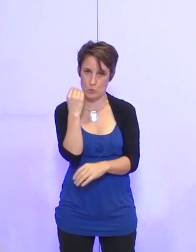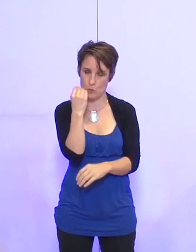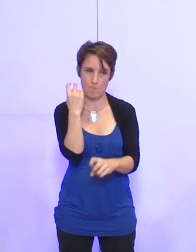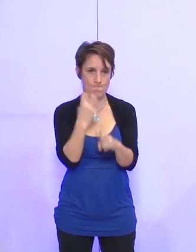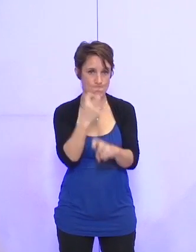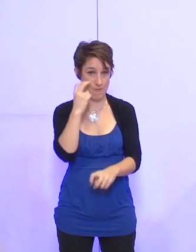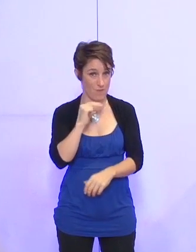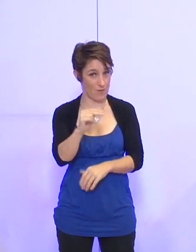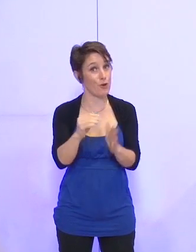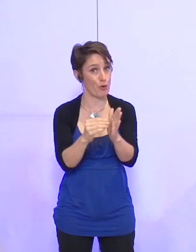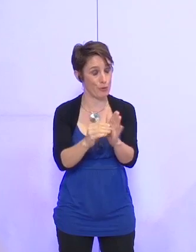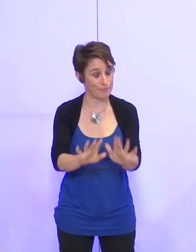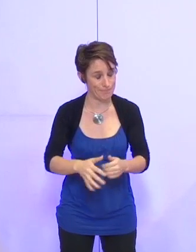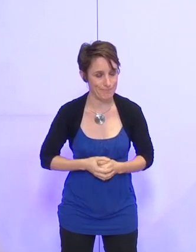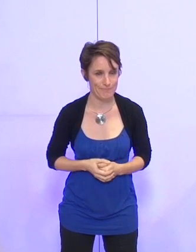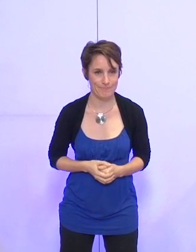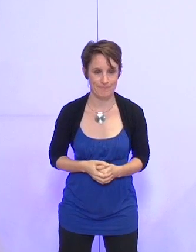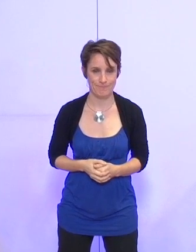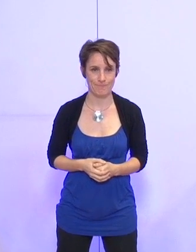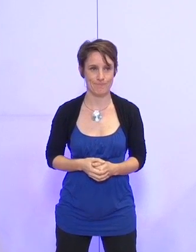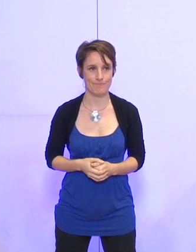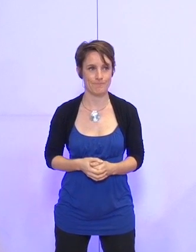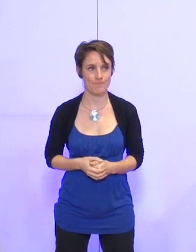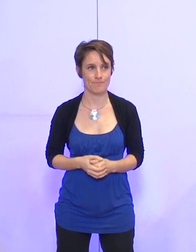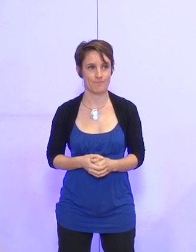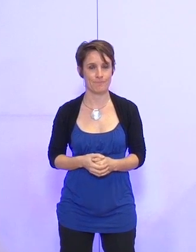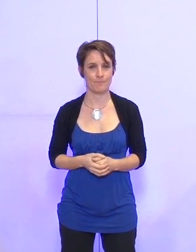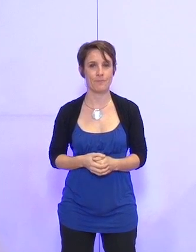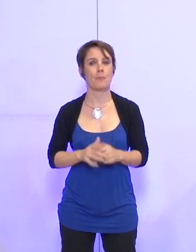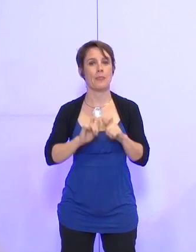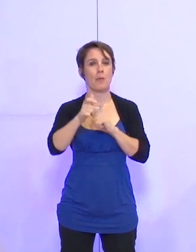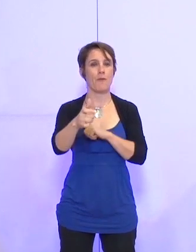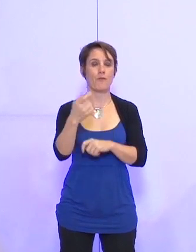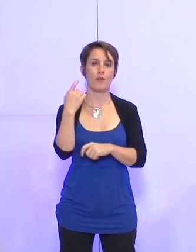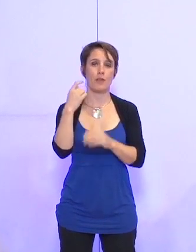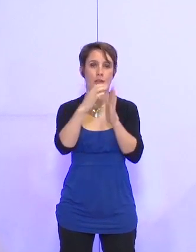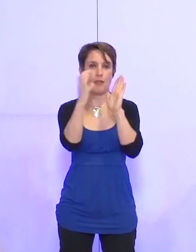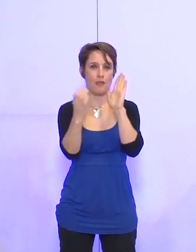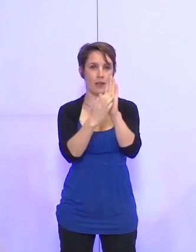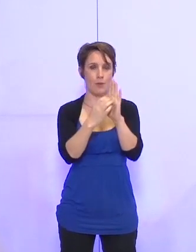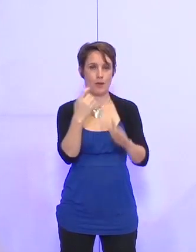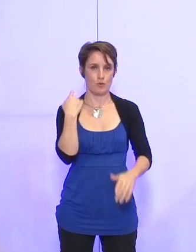Nous passons à la délibération numéro 26.